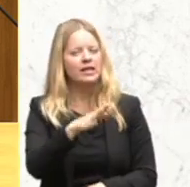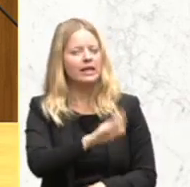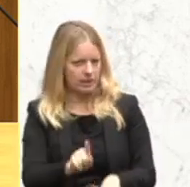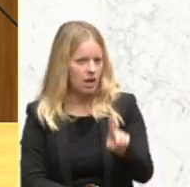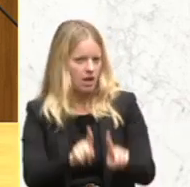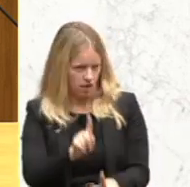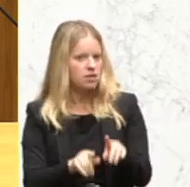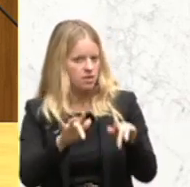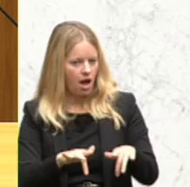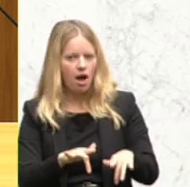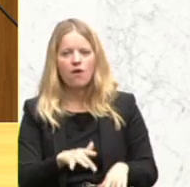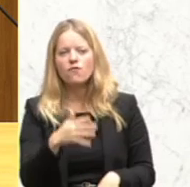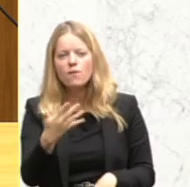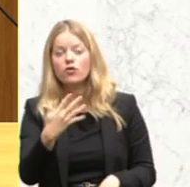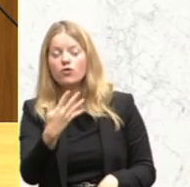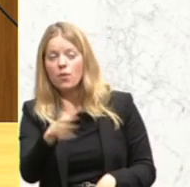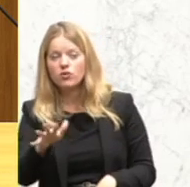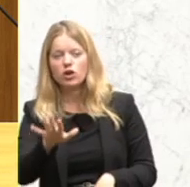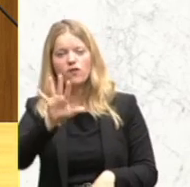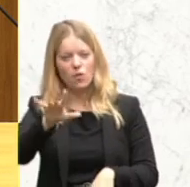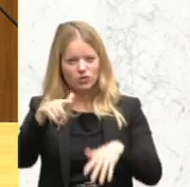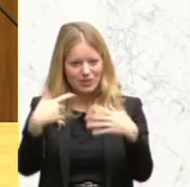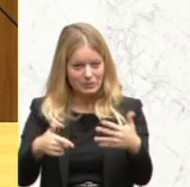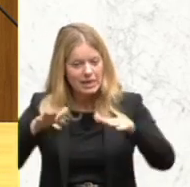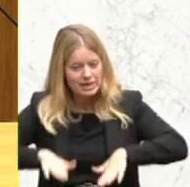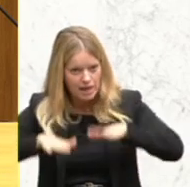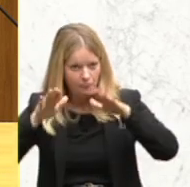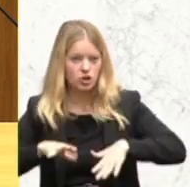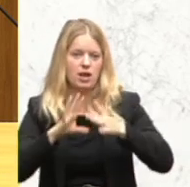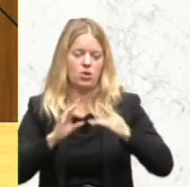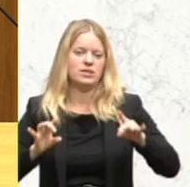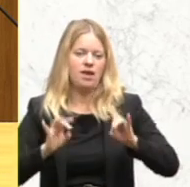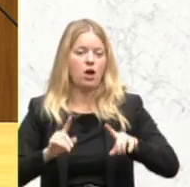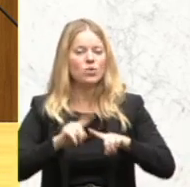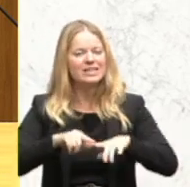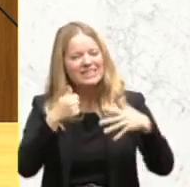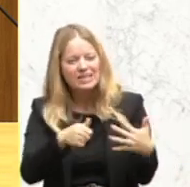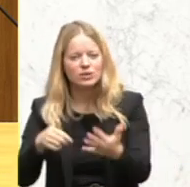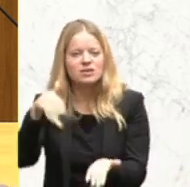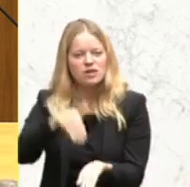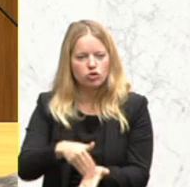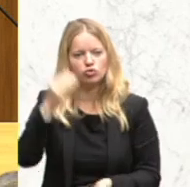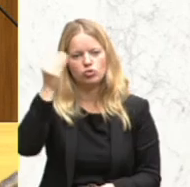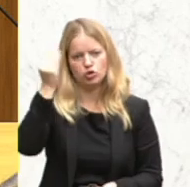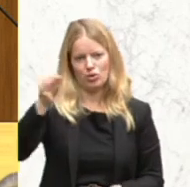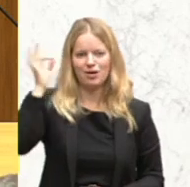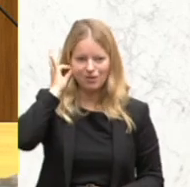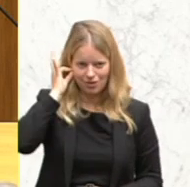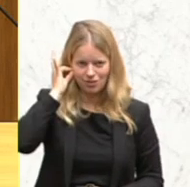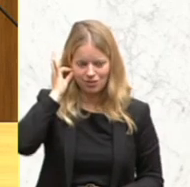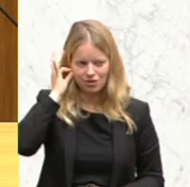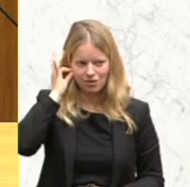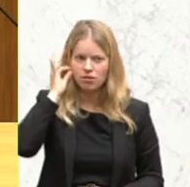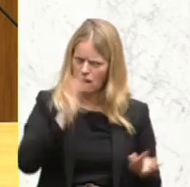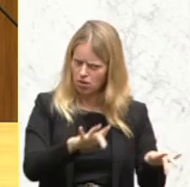575 islamische Religionslehrer und 66.000 Schülerinnen und Schülern. Aber auf die